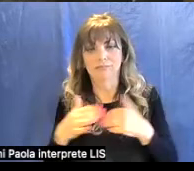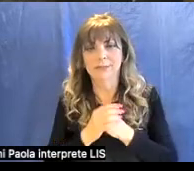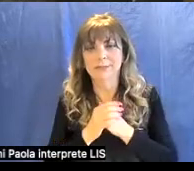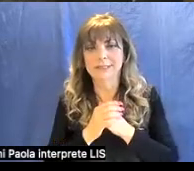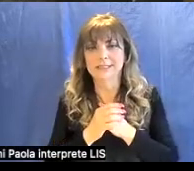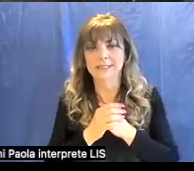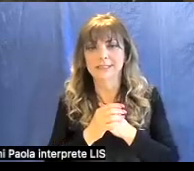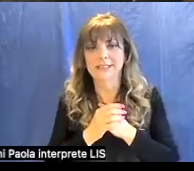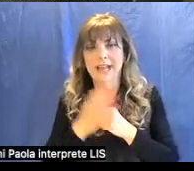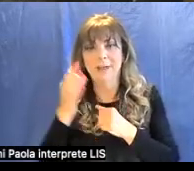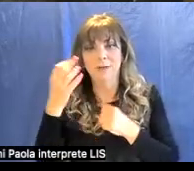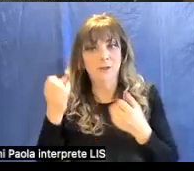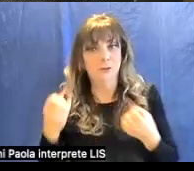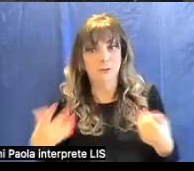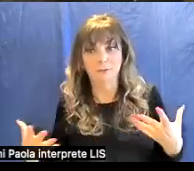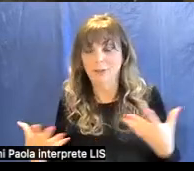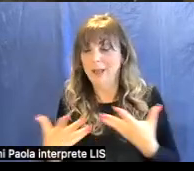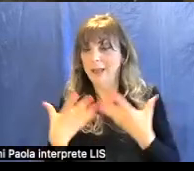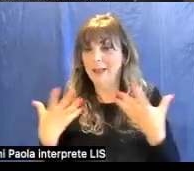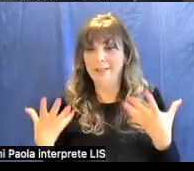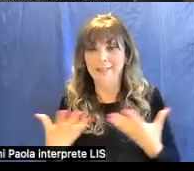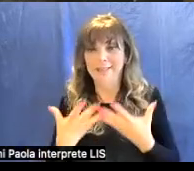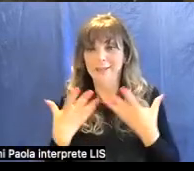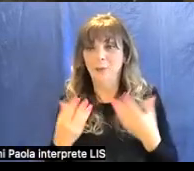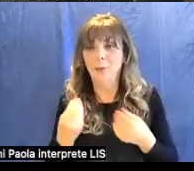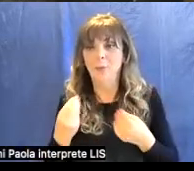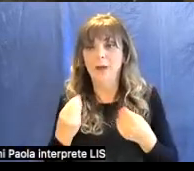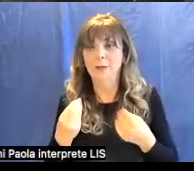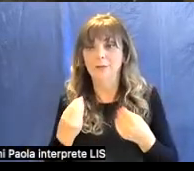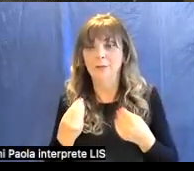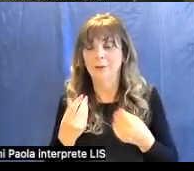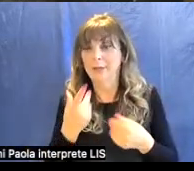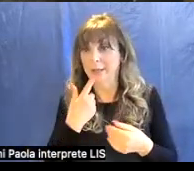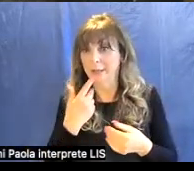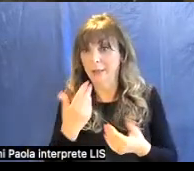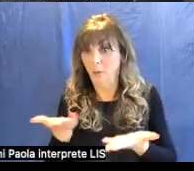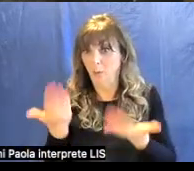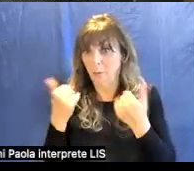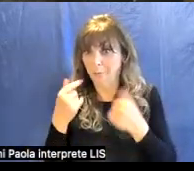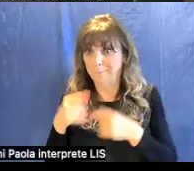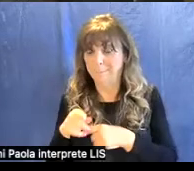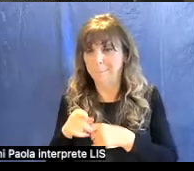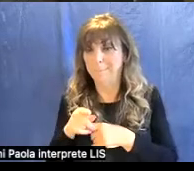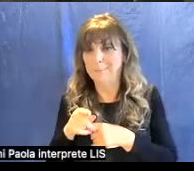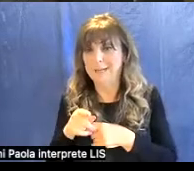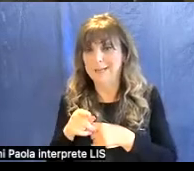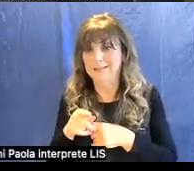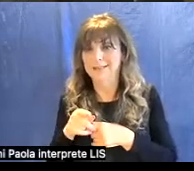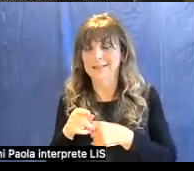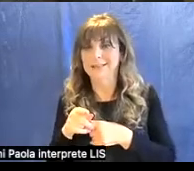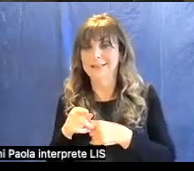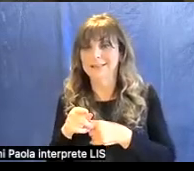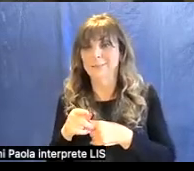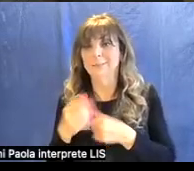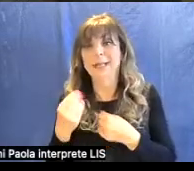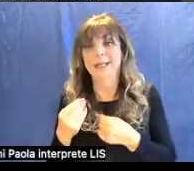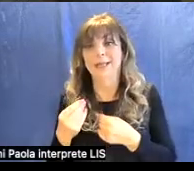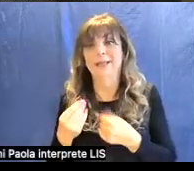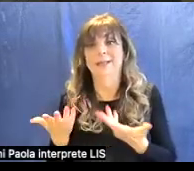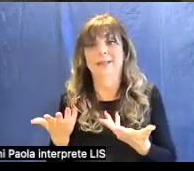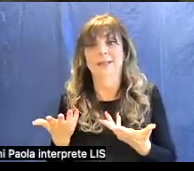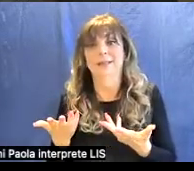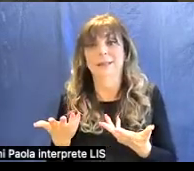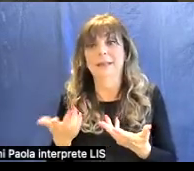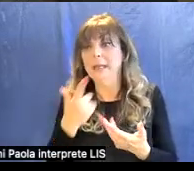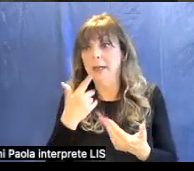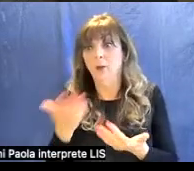a volte succedeva che quando il committente perché a volte erano i committenti che davano i materiali direttamente all